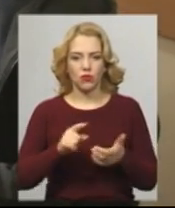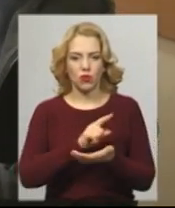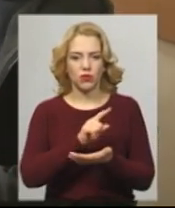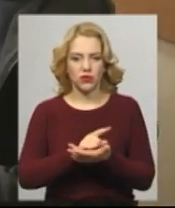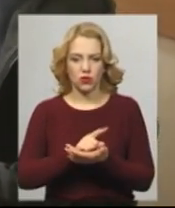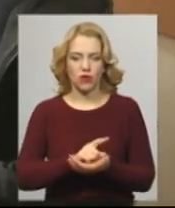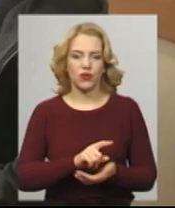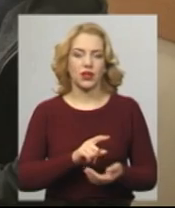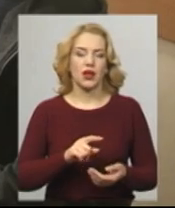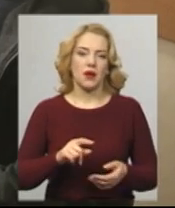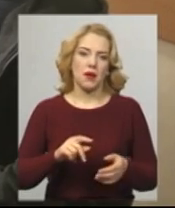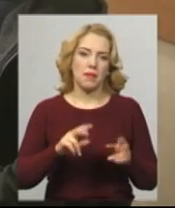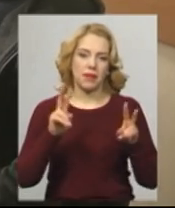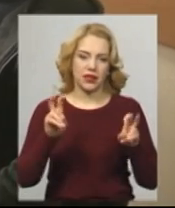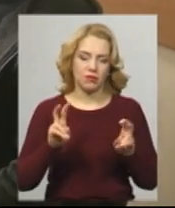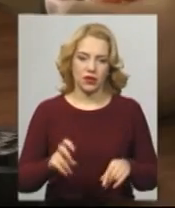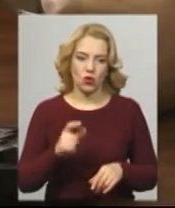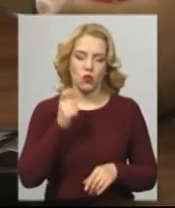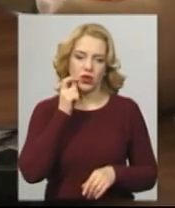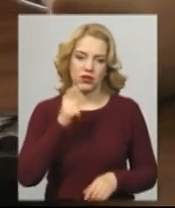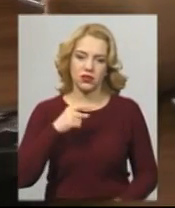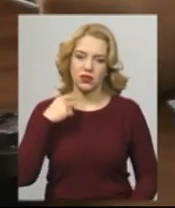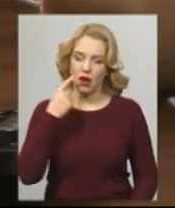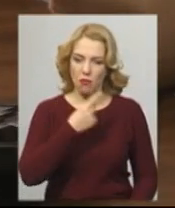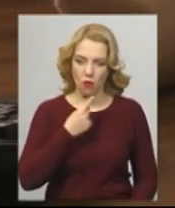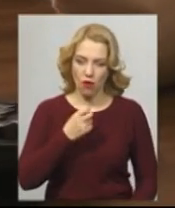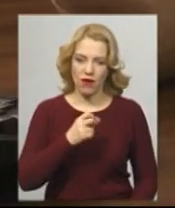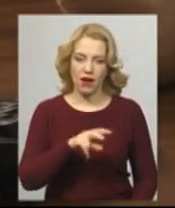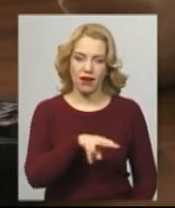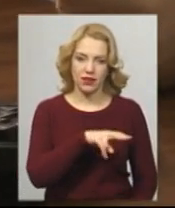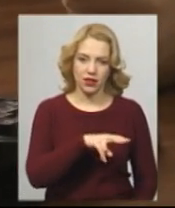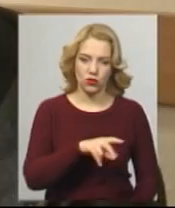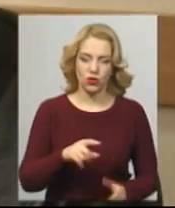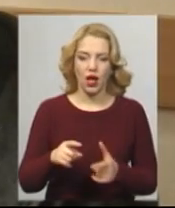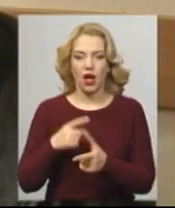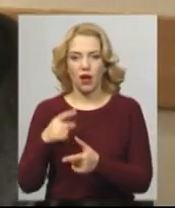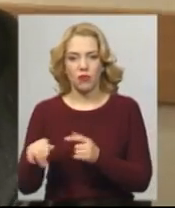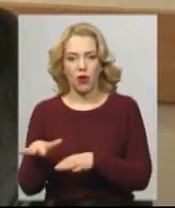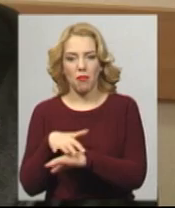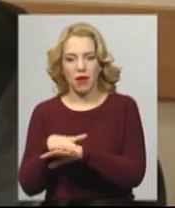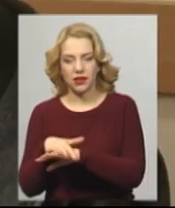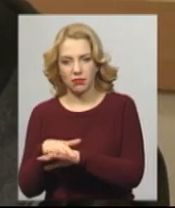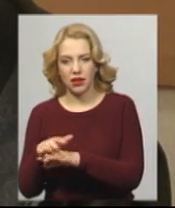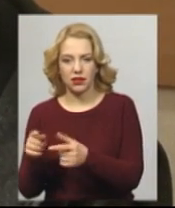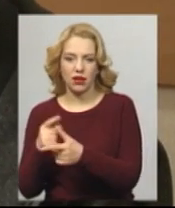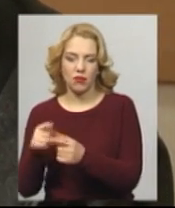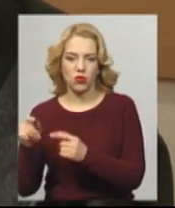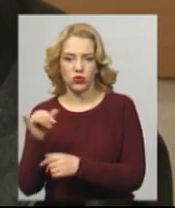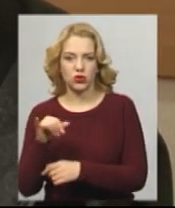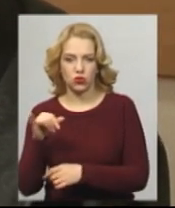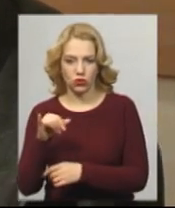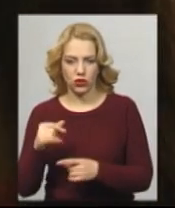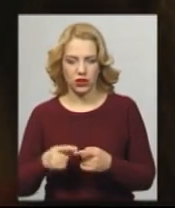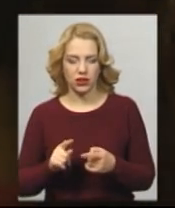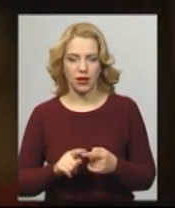української мови і літератури та або математики, або історії, з двох предметів на вибір. Студент другого курсу коледжу Валерії, який планує навчатися на бакалавраті,